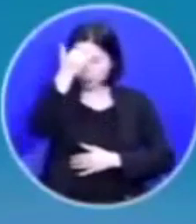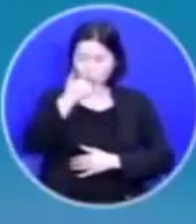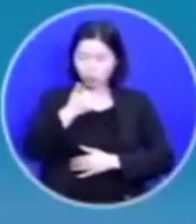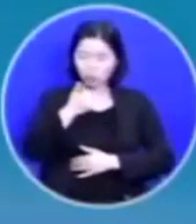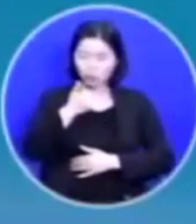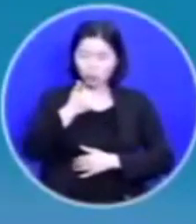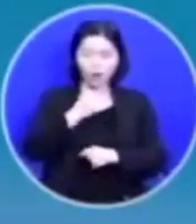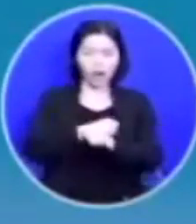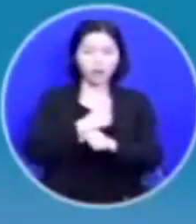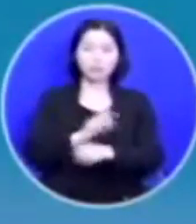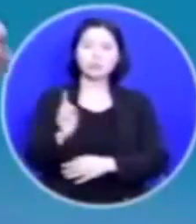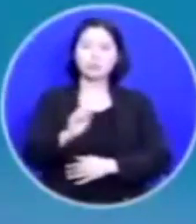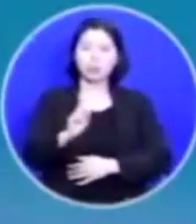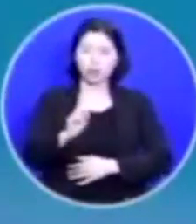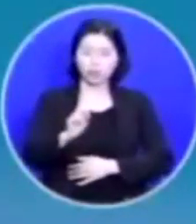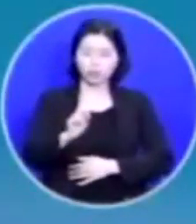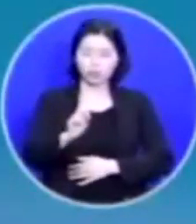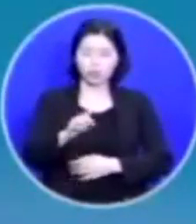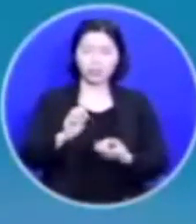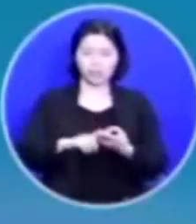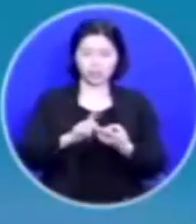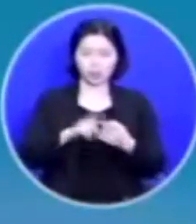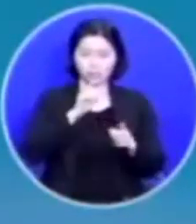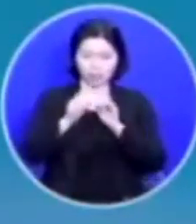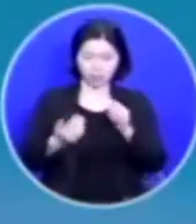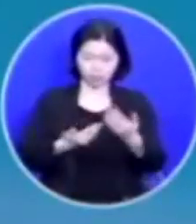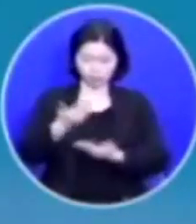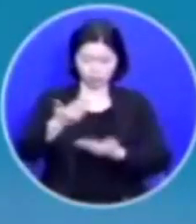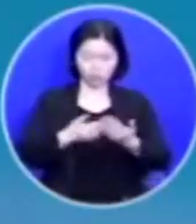말씀을 좀 같이 나누어 보려고 합니다